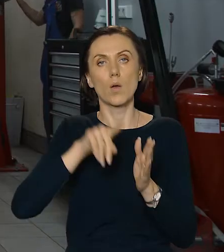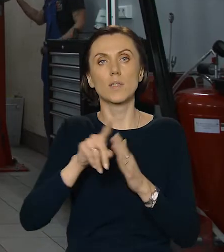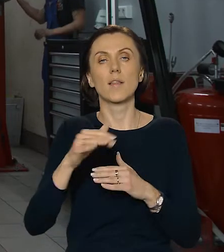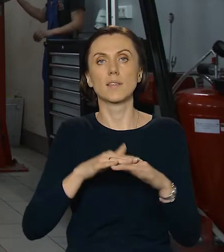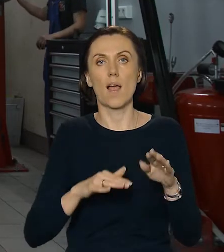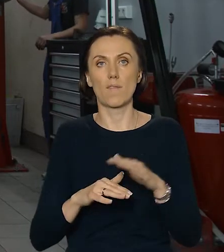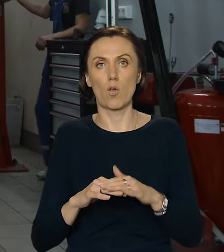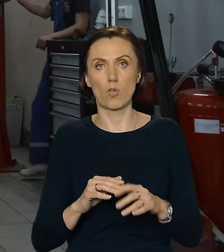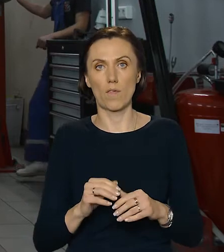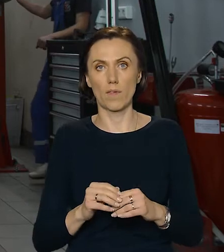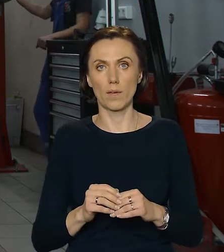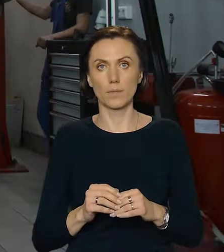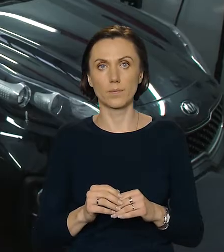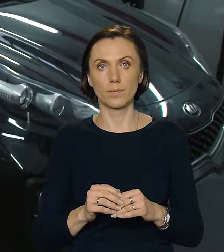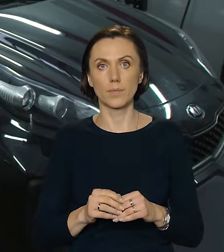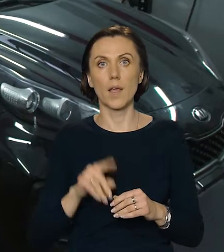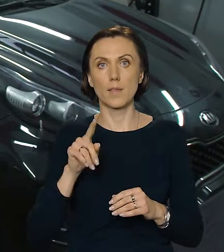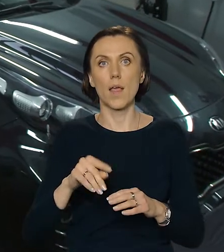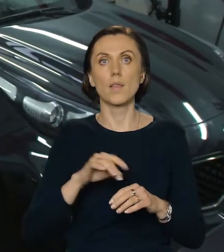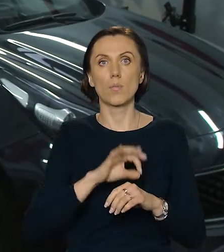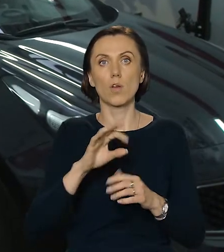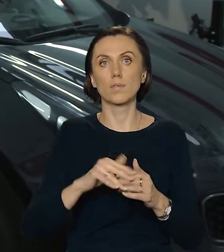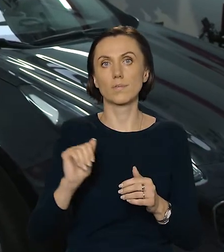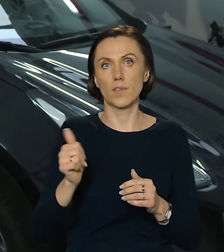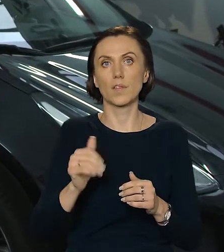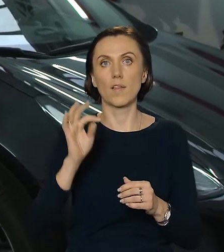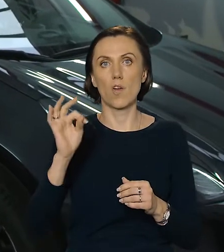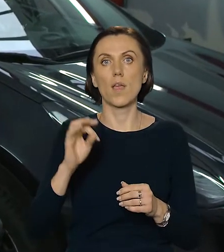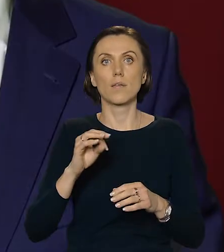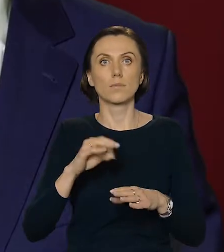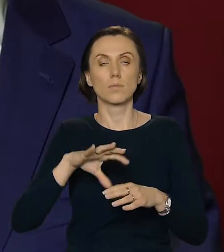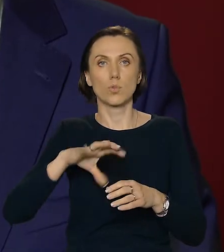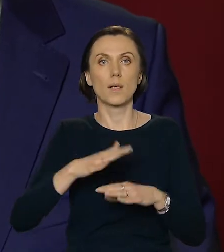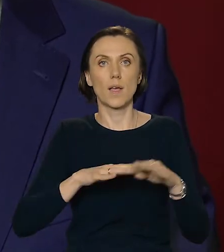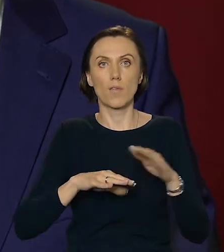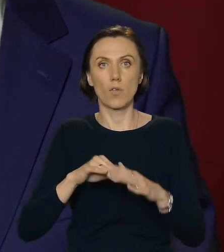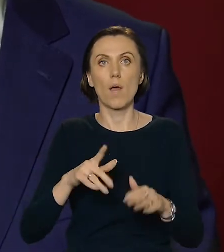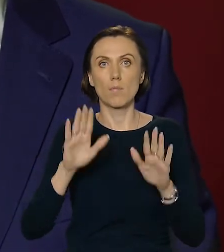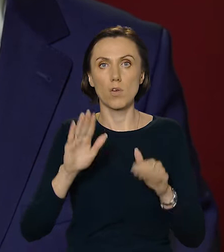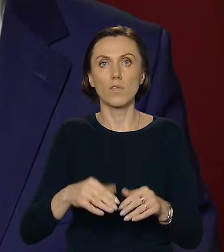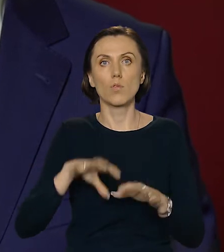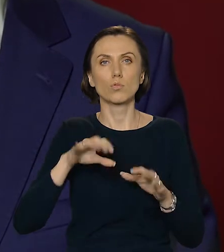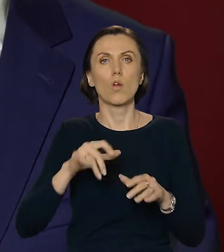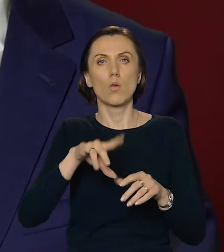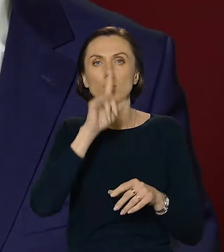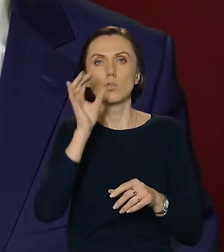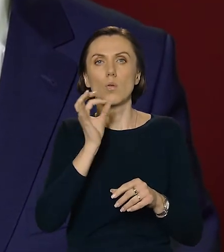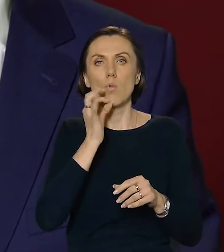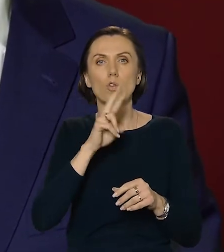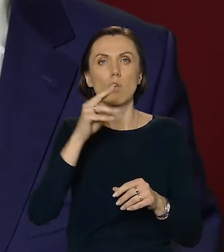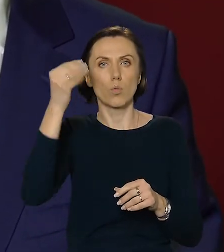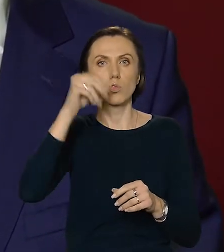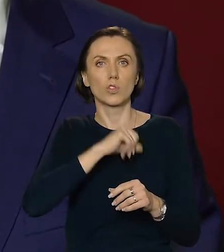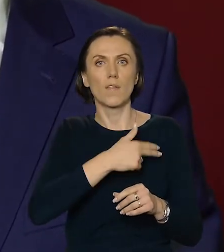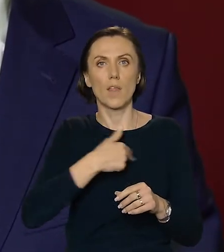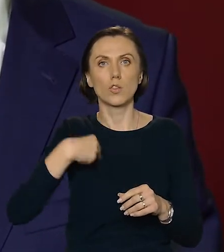Mówi starosta Brzeski Andrzej Potempa. Projekt fachowcy w swojej branży pozwala setkom młodych ludzi kształcących się w naszych szkołach